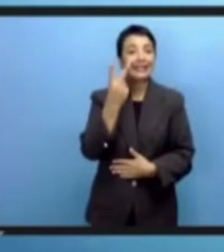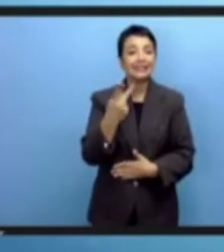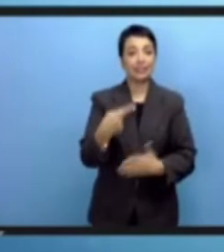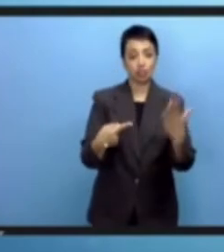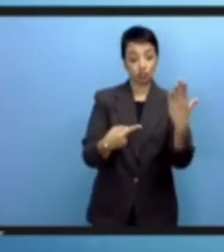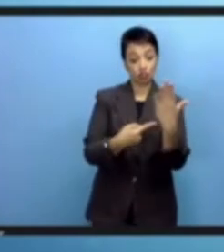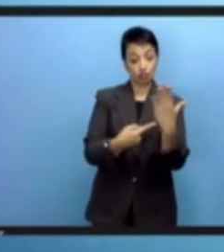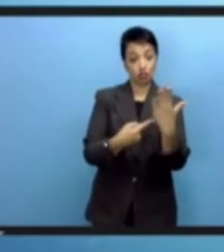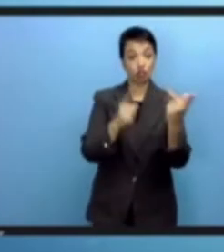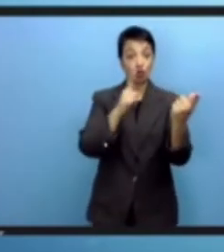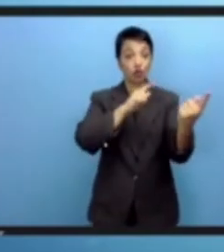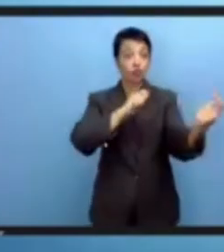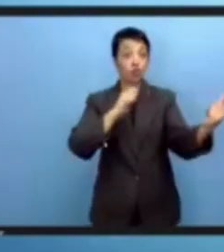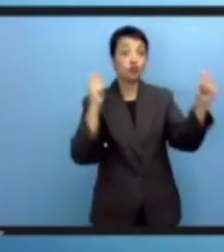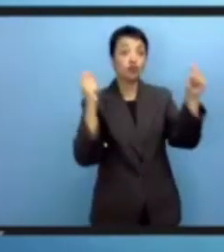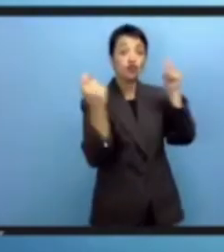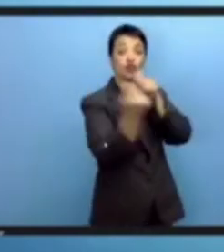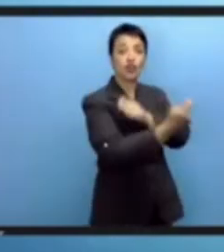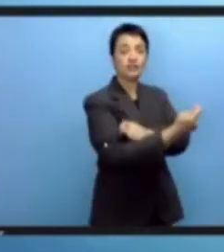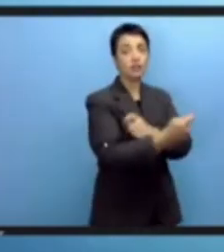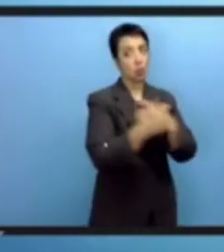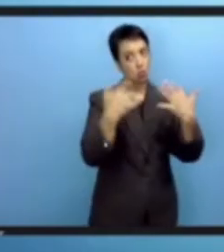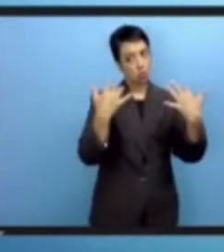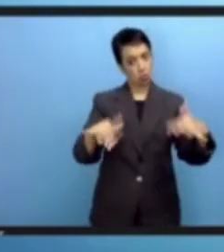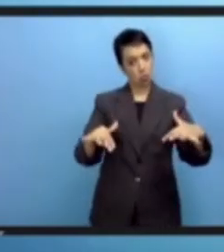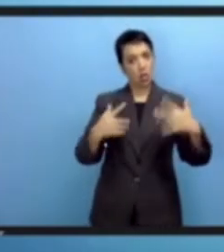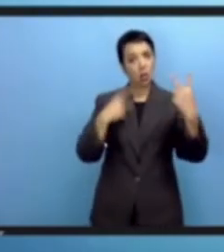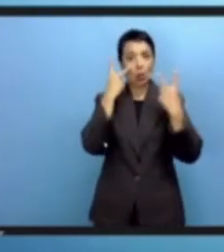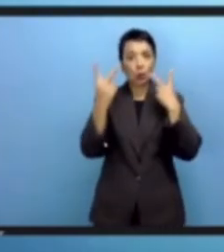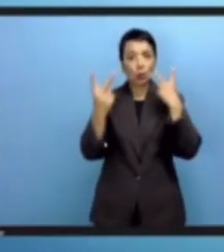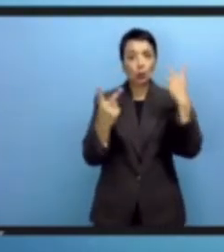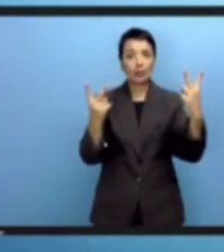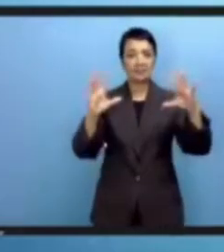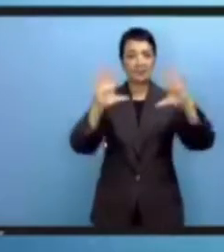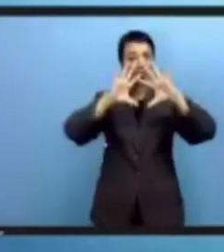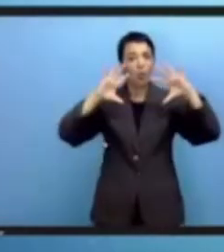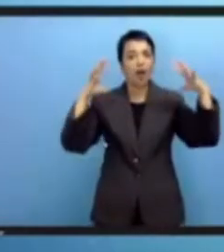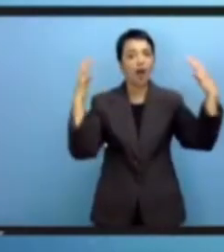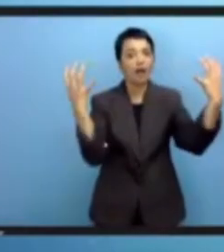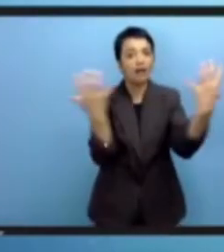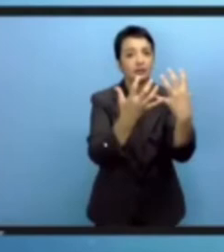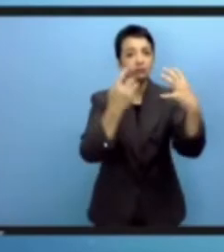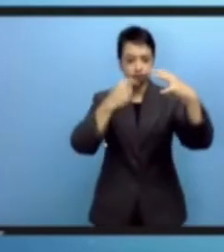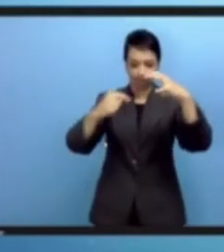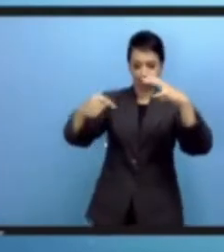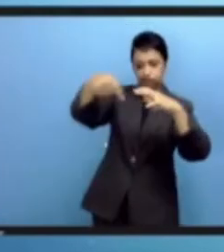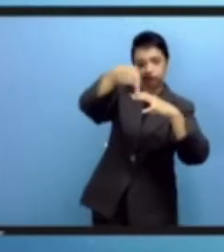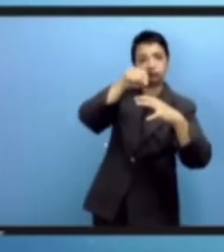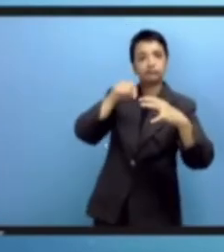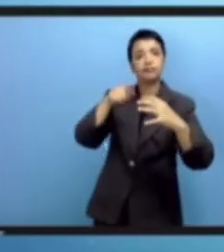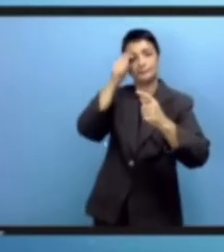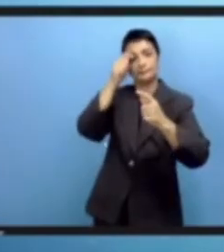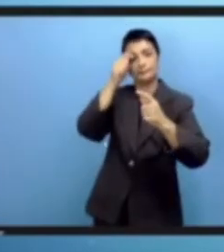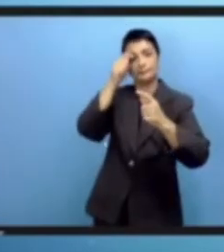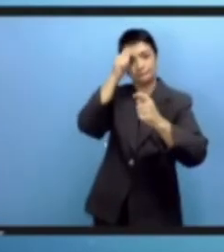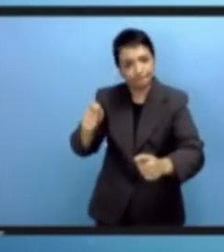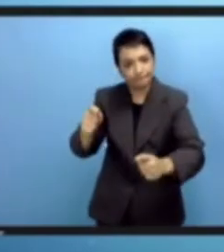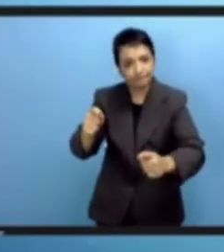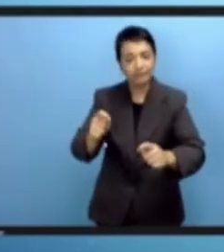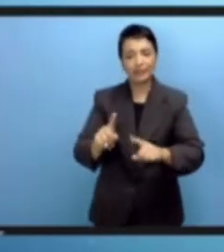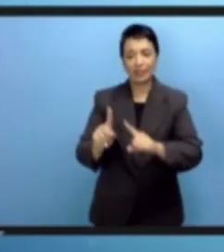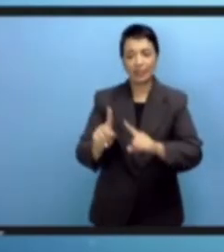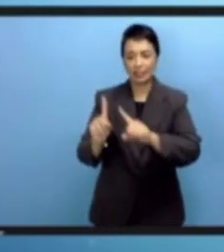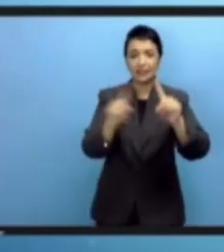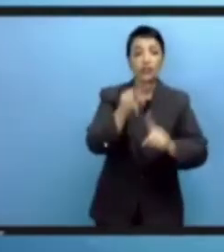وفي السنوات الأخيرة تم التسليم بأهمية الانتقال